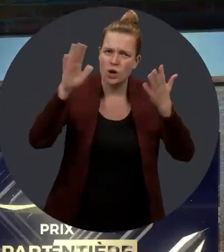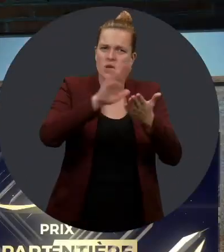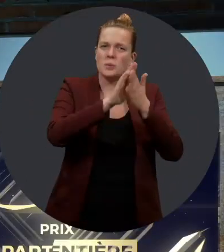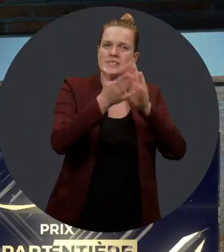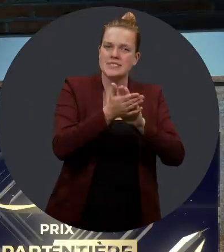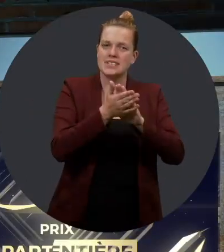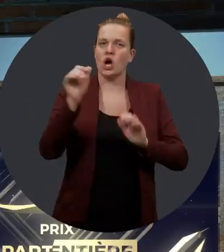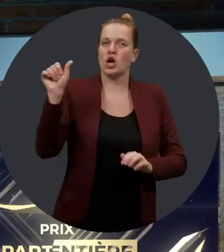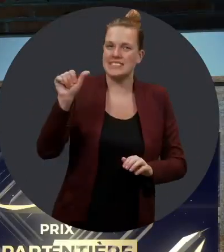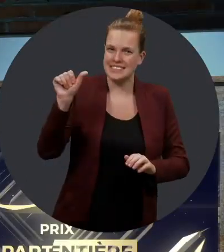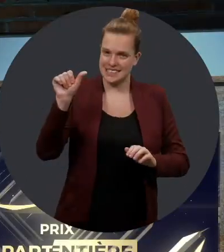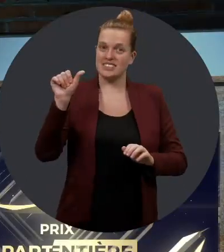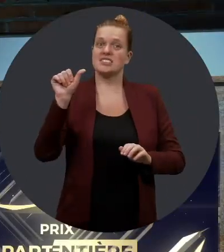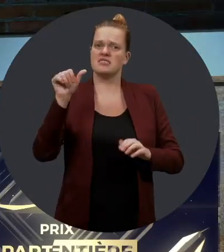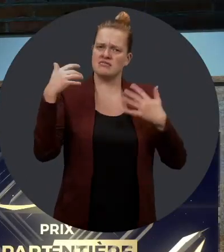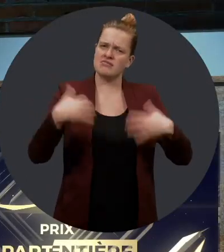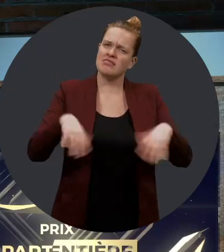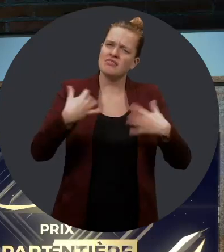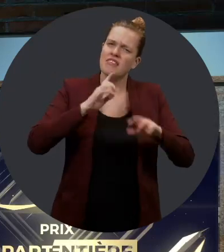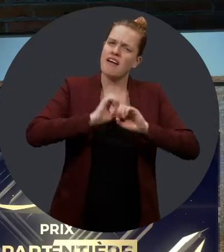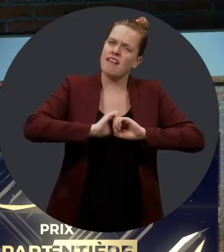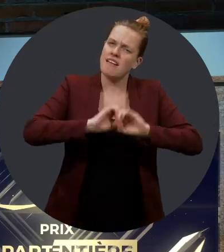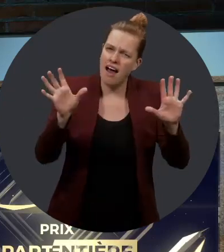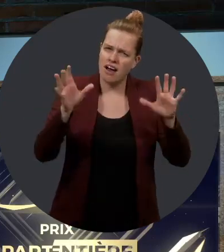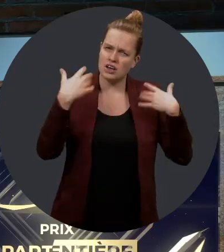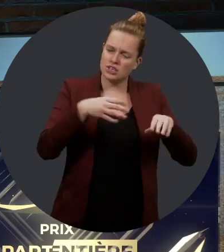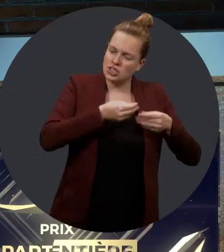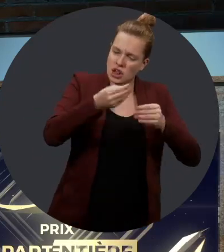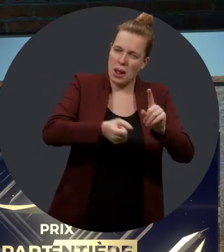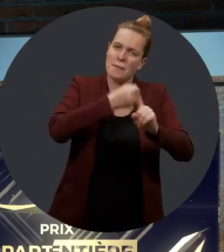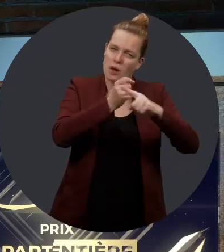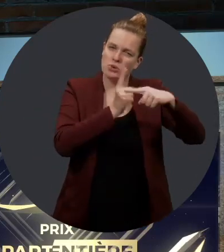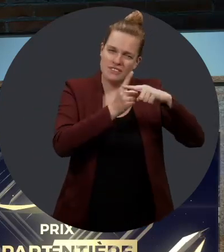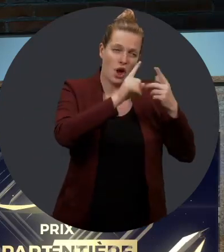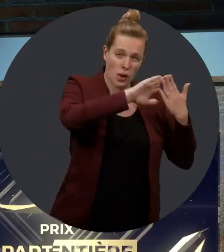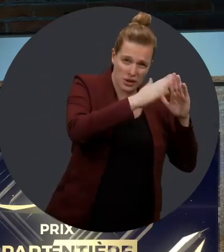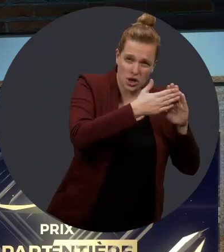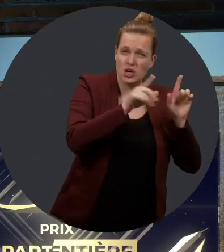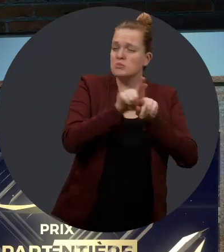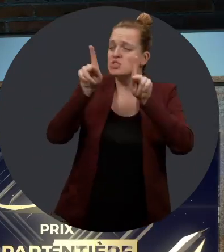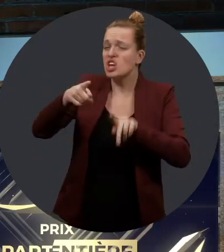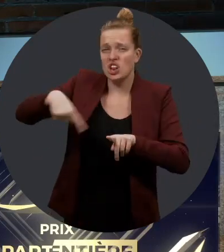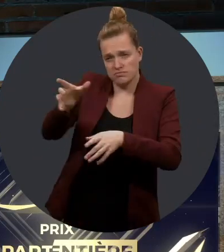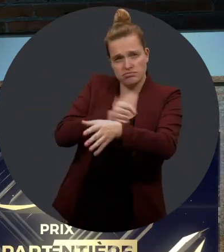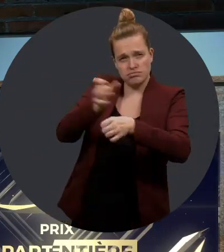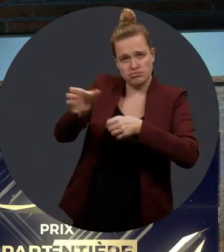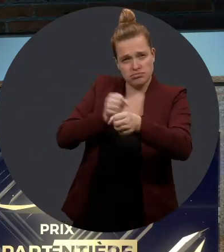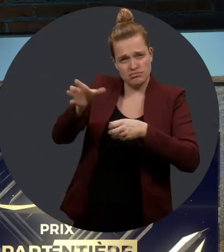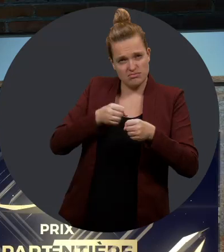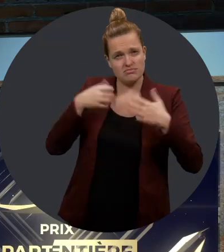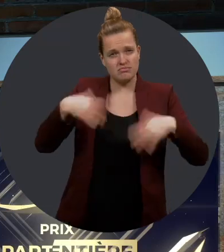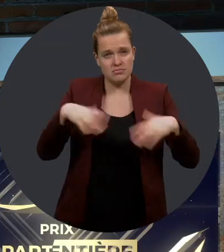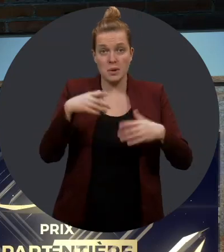Félicitations à l'entreprise Auticonsulte. C'est clair, vous faites une réelle différence dans votre communauté et auprès des personnes que vous embauchez.